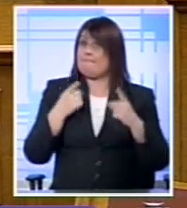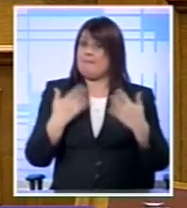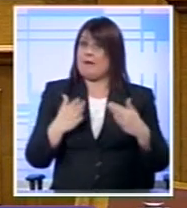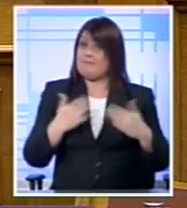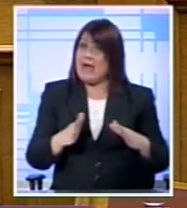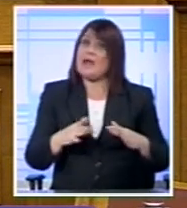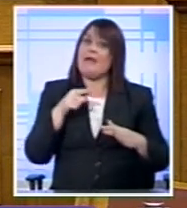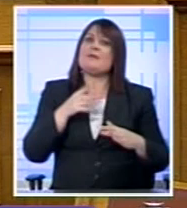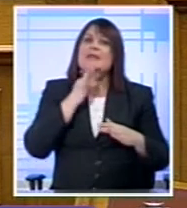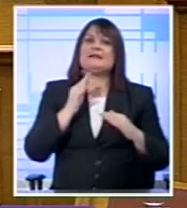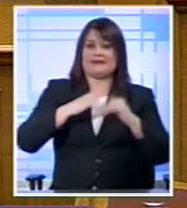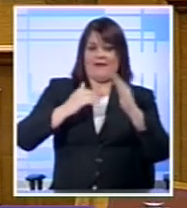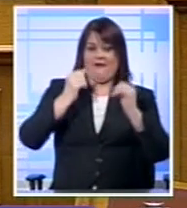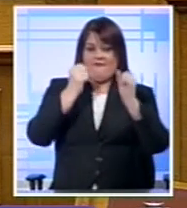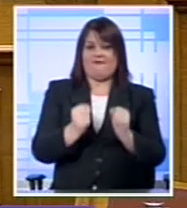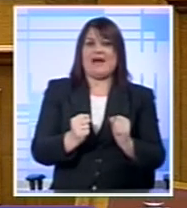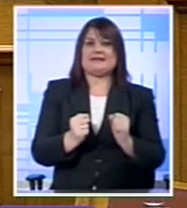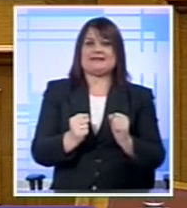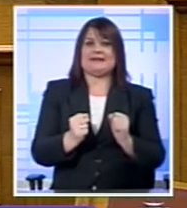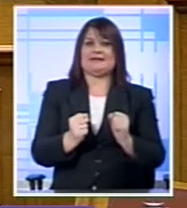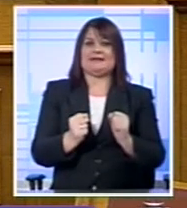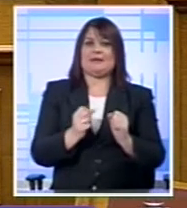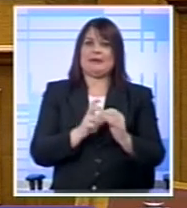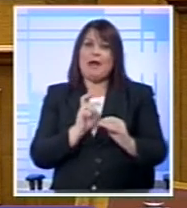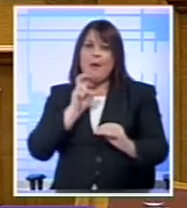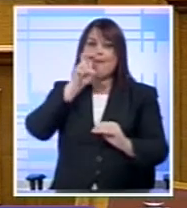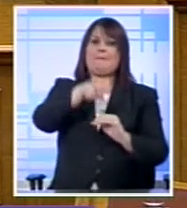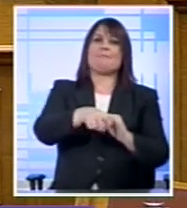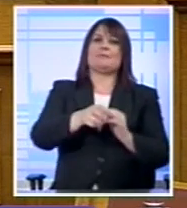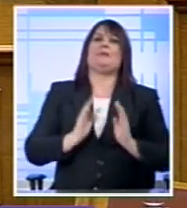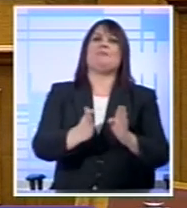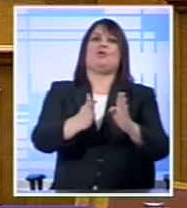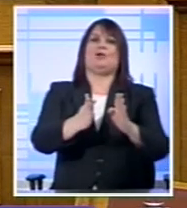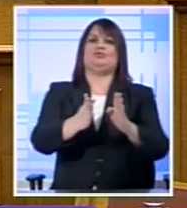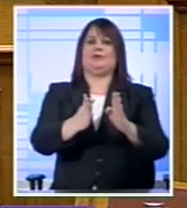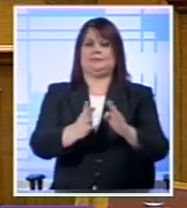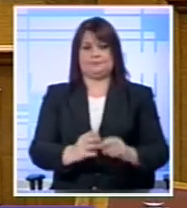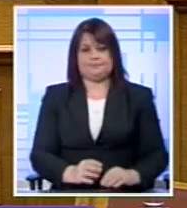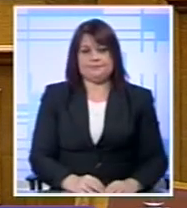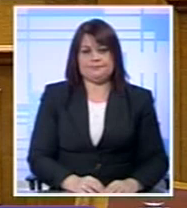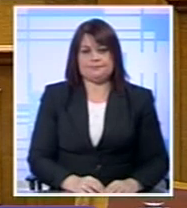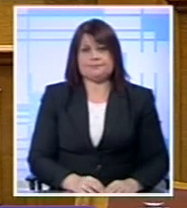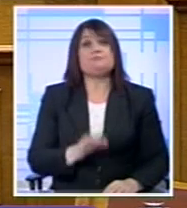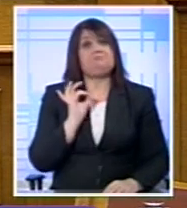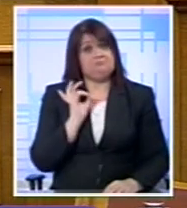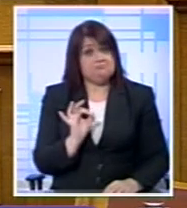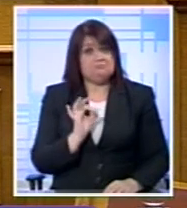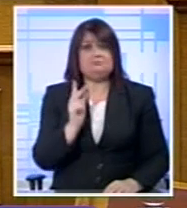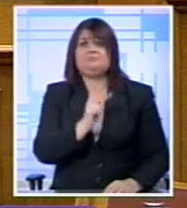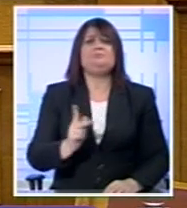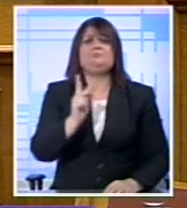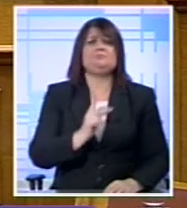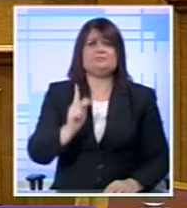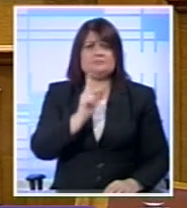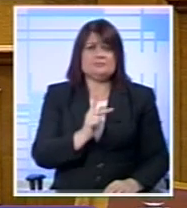την βάση Για το επόμενο μεγάλο άλμο Έχουμε βεβαίως Μια κοινωνία που συνεχώς